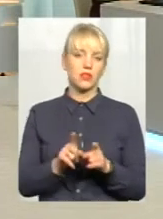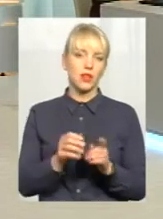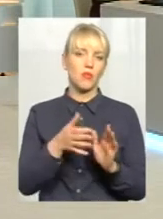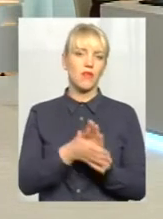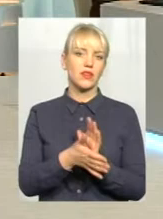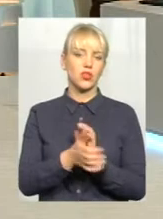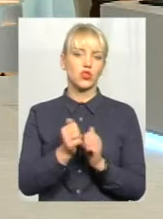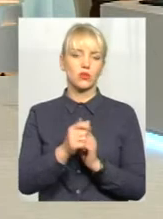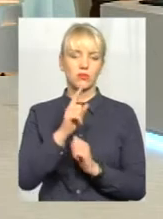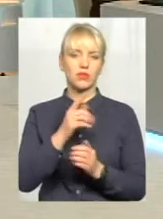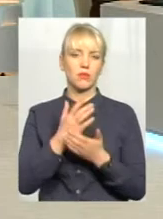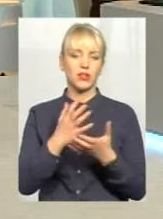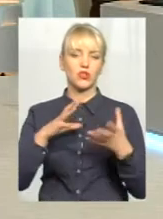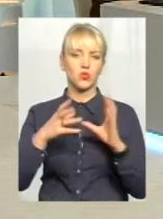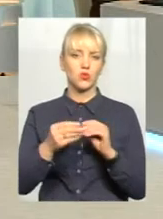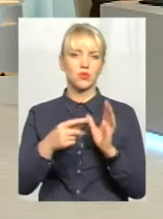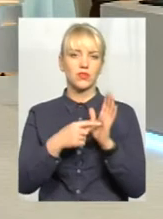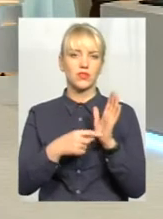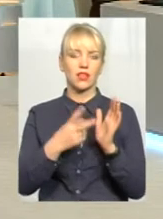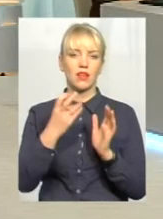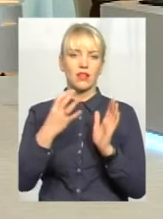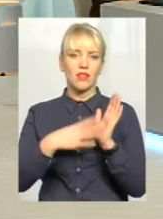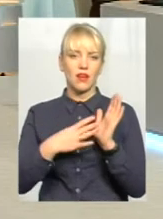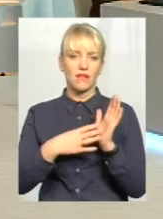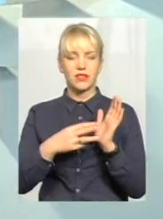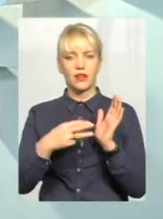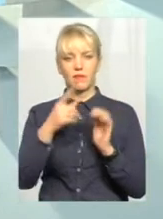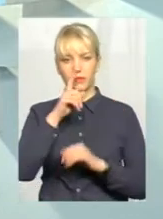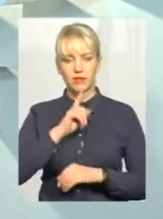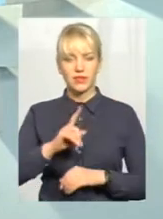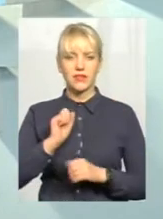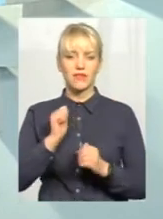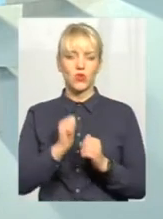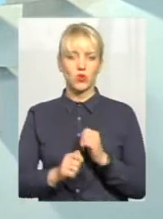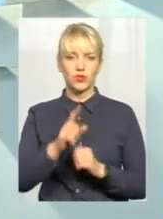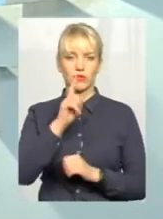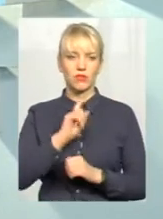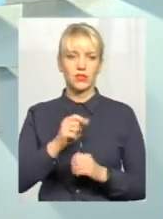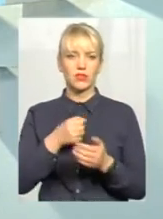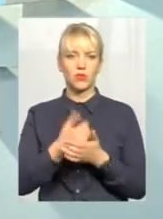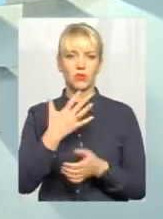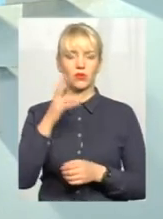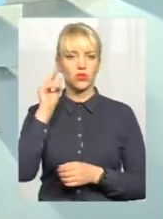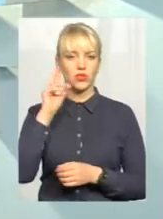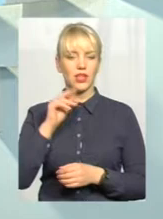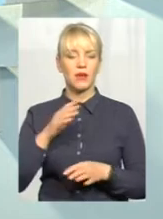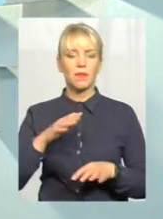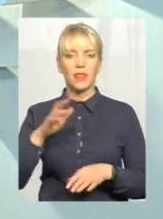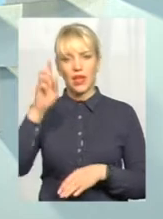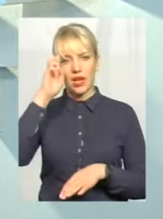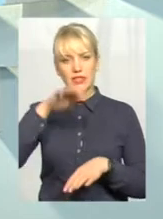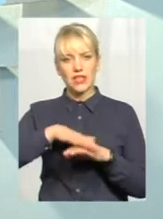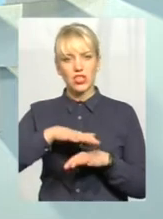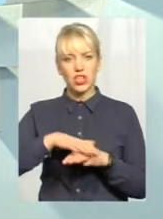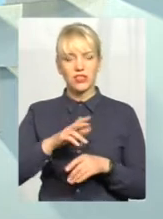Ця сума була розбита на 9 місяців, умовно кажучи, чи на 8, і кожний місяць до 5 числа казначейство на рахунок